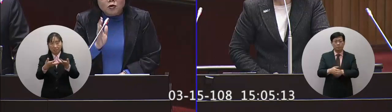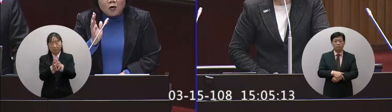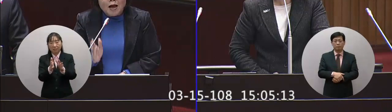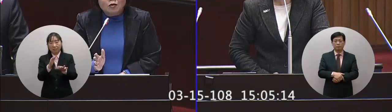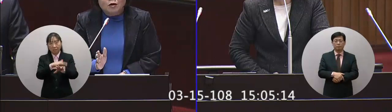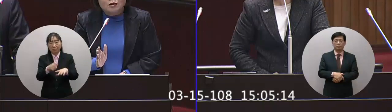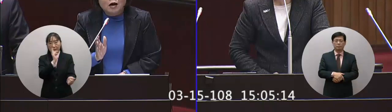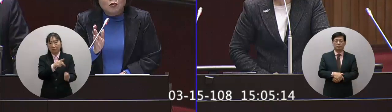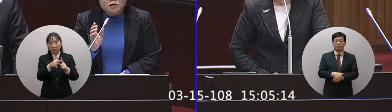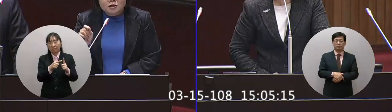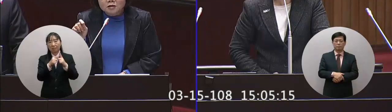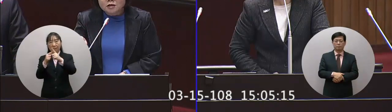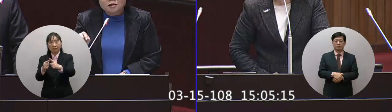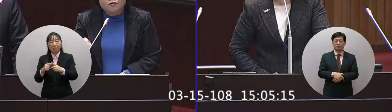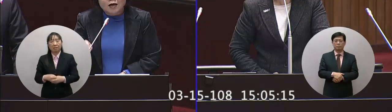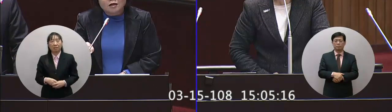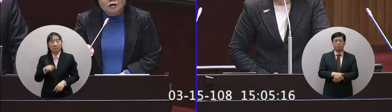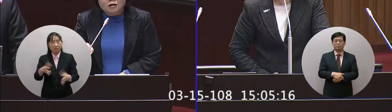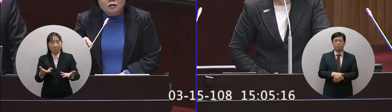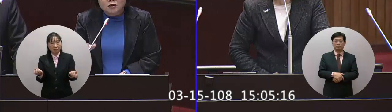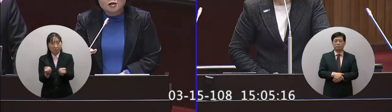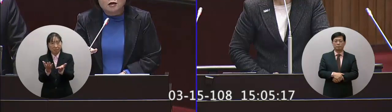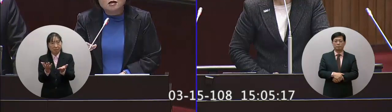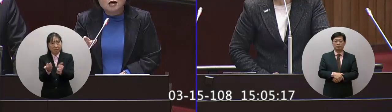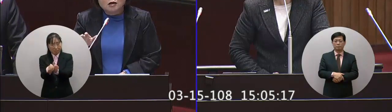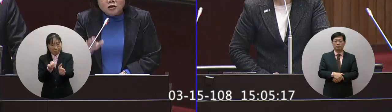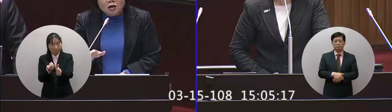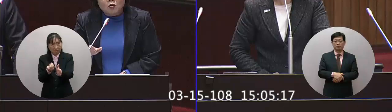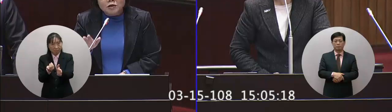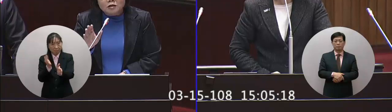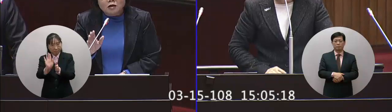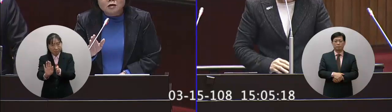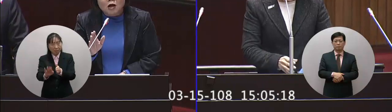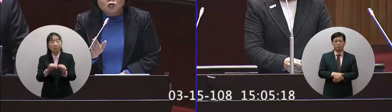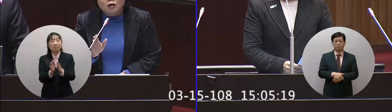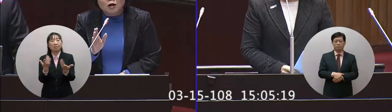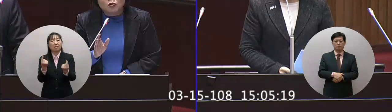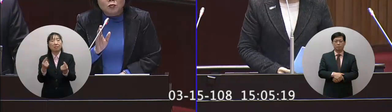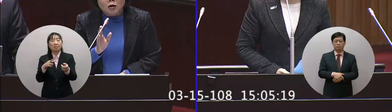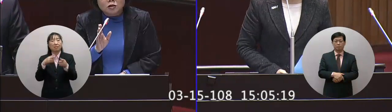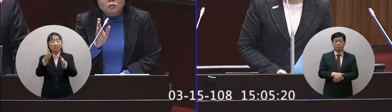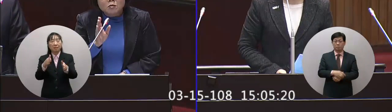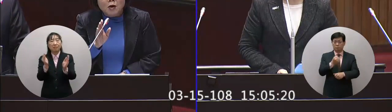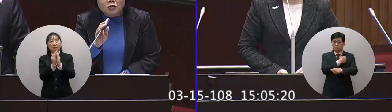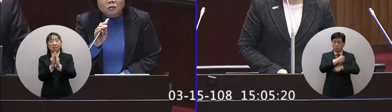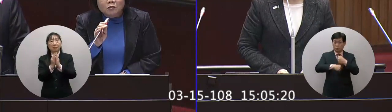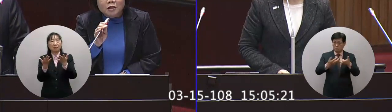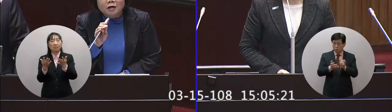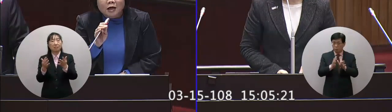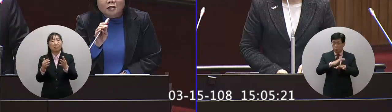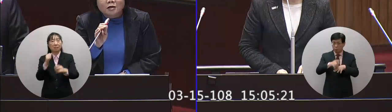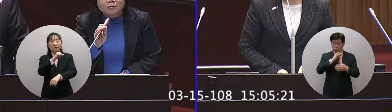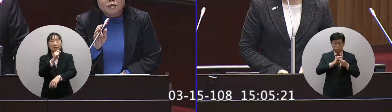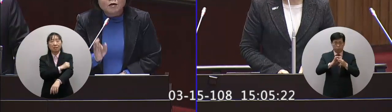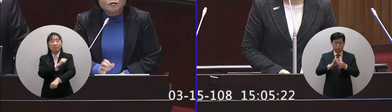勞動部也會派員好 我們其實這件事情發生之前跟之後我們一直跟桃園的勞動局保持